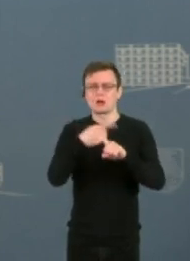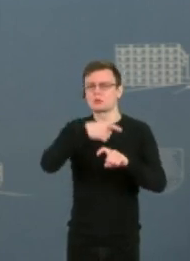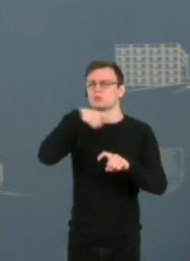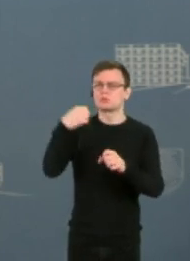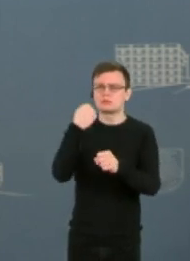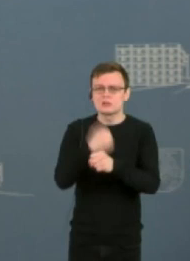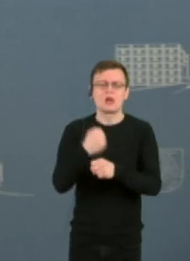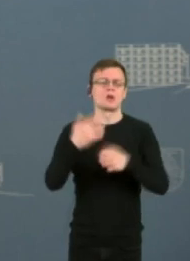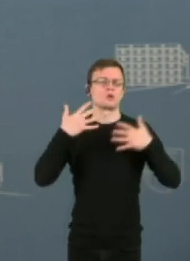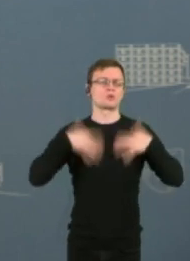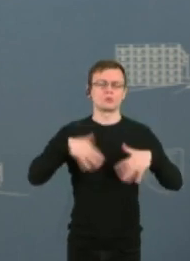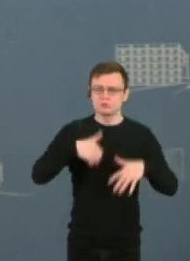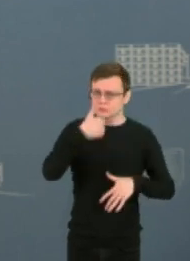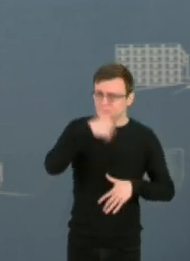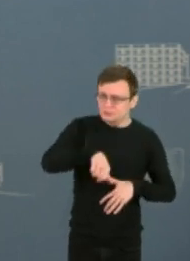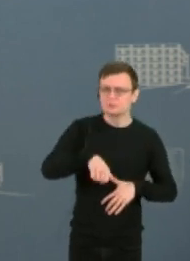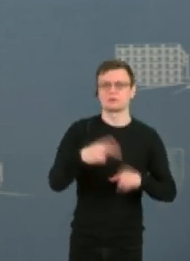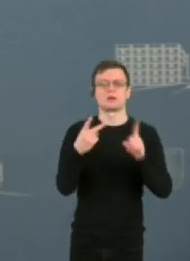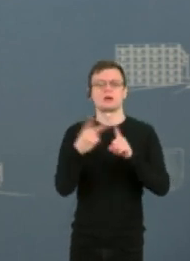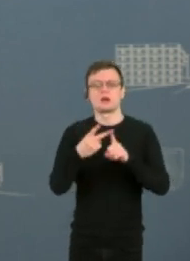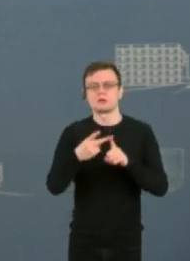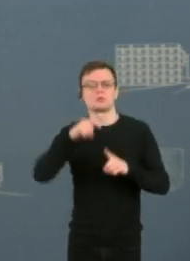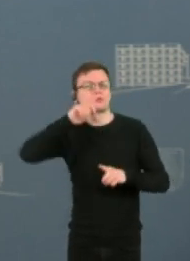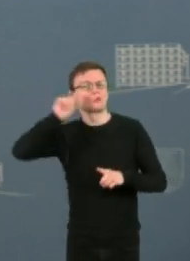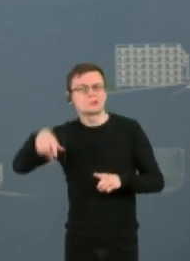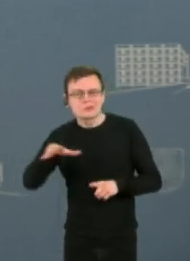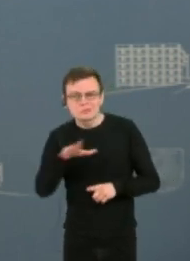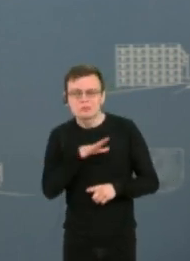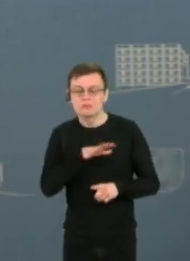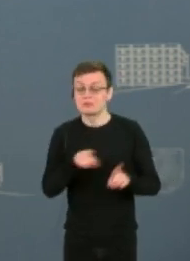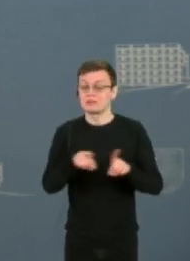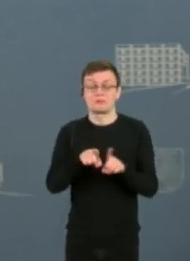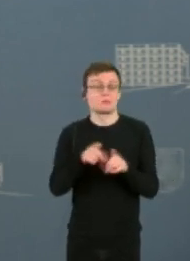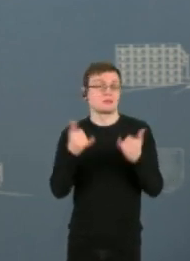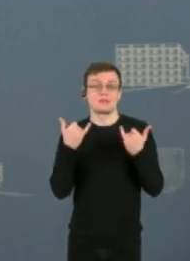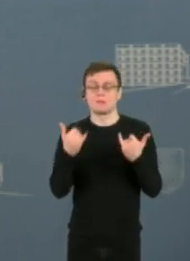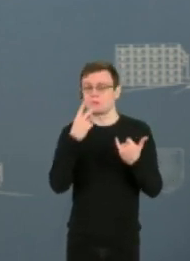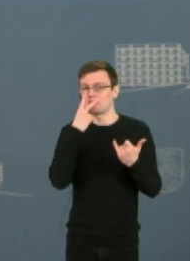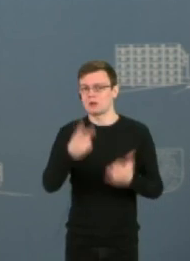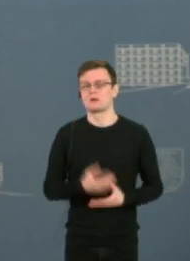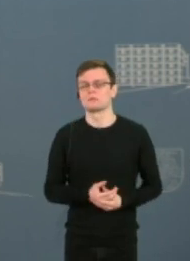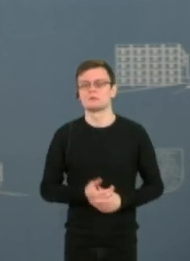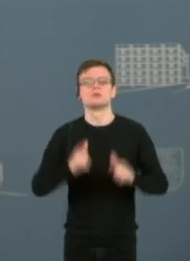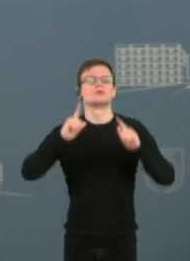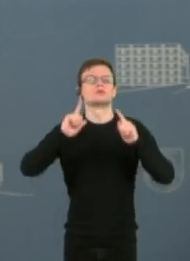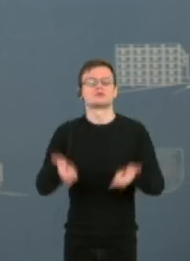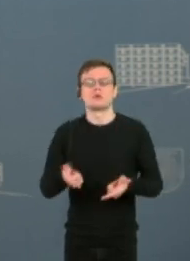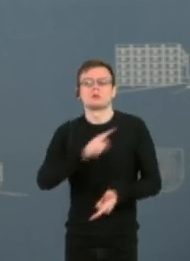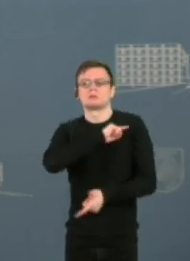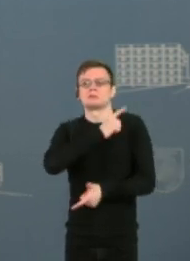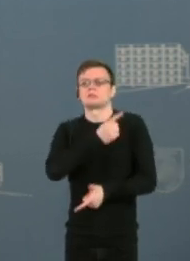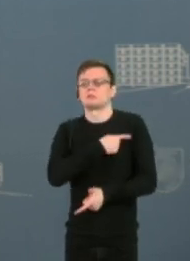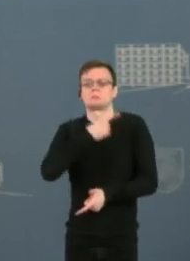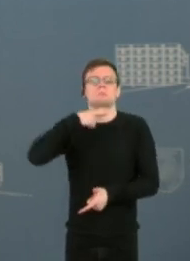įvykis Gruzijoje, Ukrainoje prieš kelią tą metų ir dabar. Taigi mūsų stiprus balsas, kuris